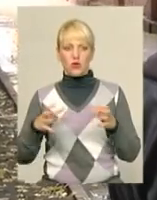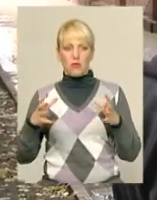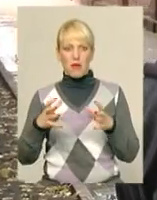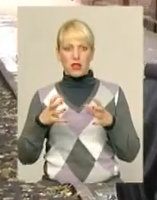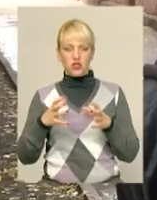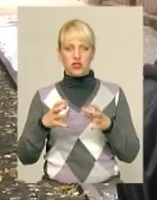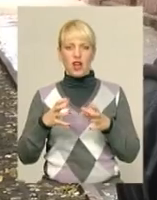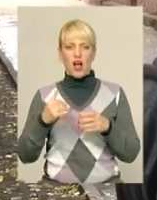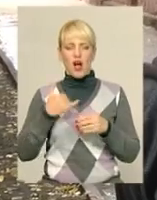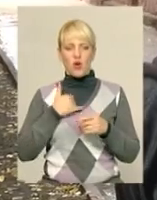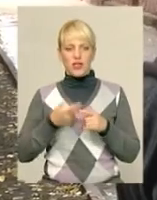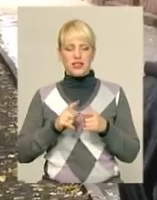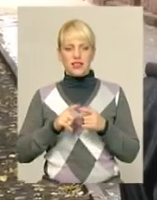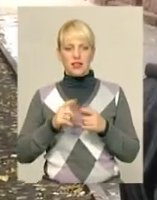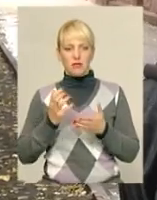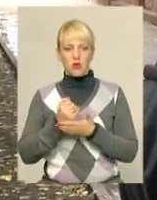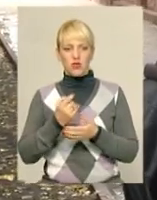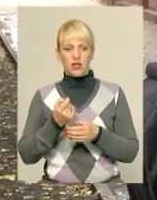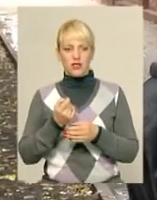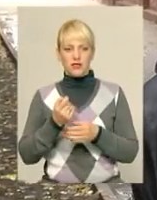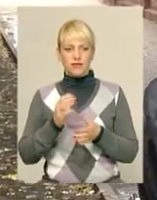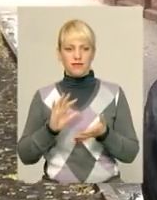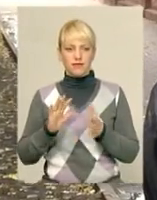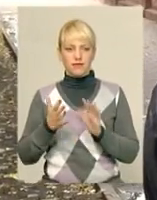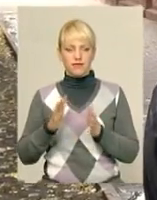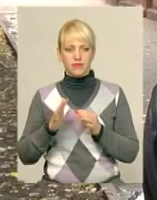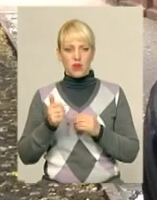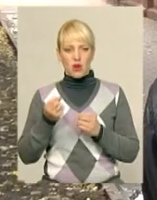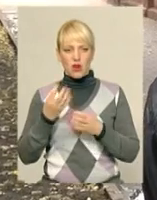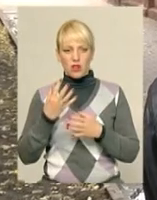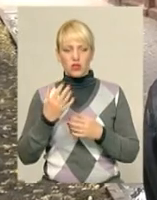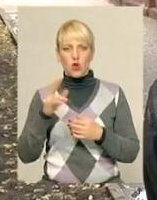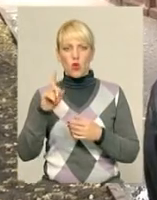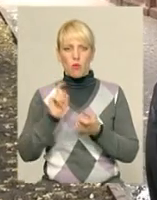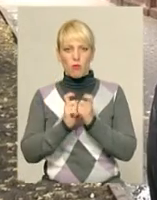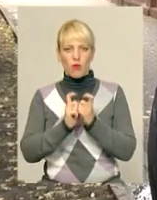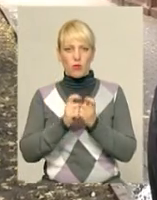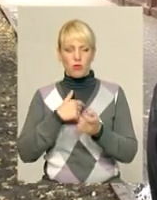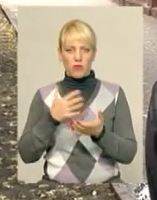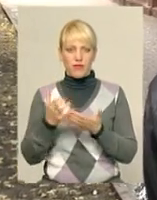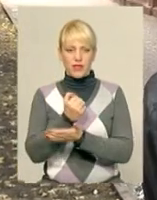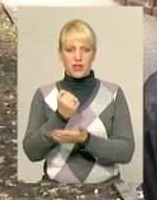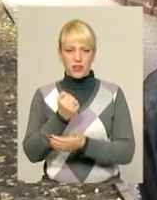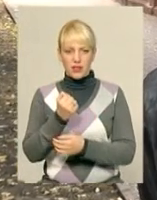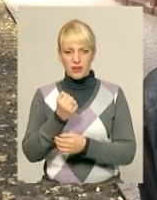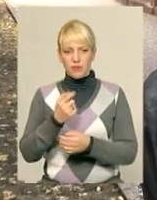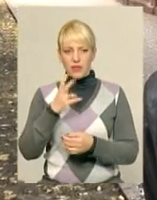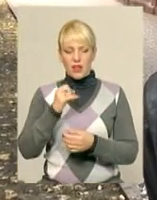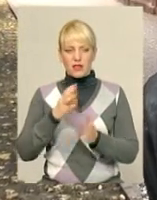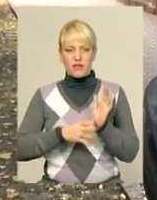з цим виходить мені добре, але, що стосується боротьби, ми виграли боротьбу, мені здається, на